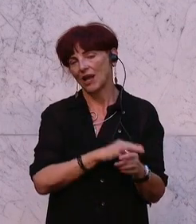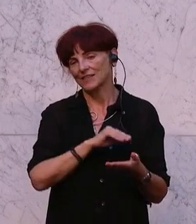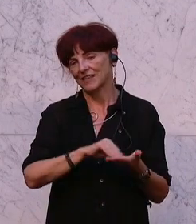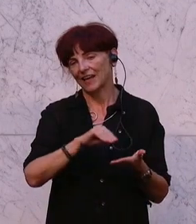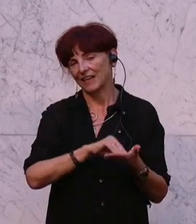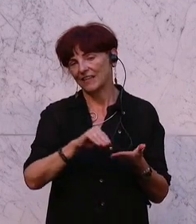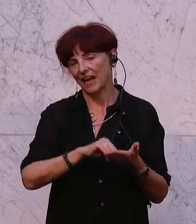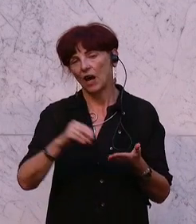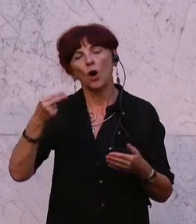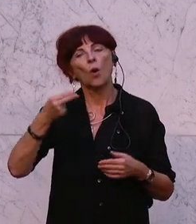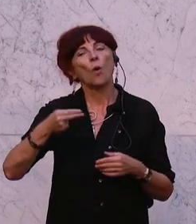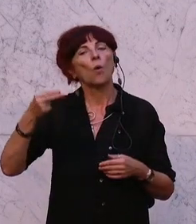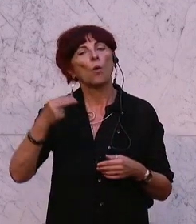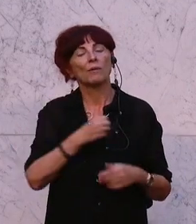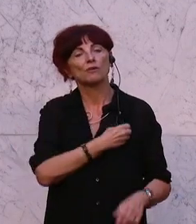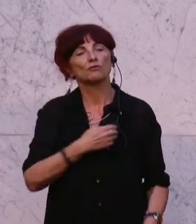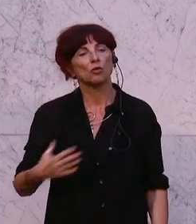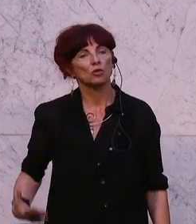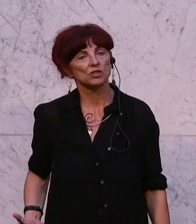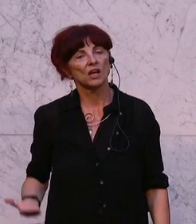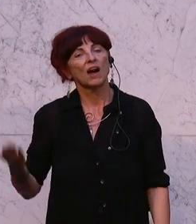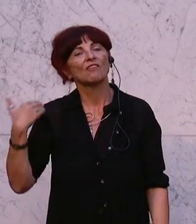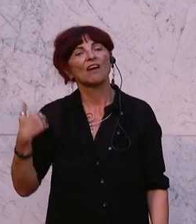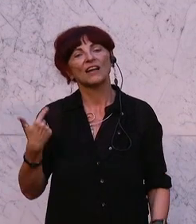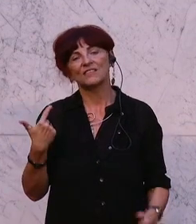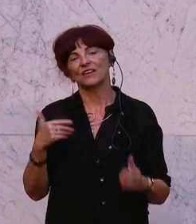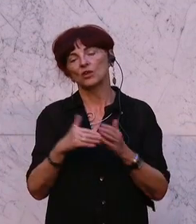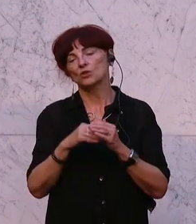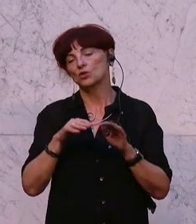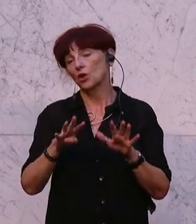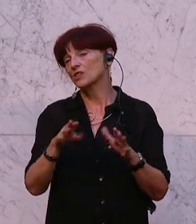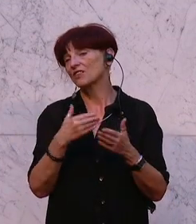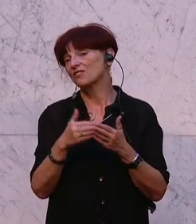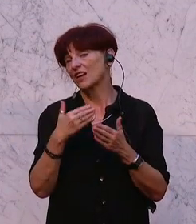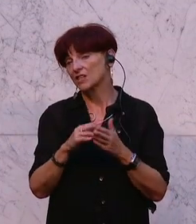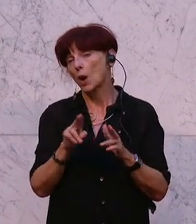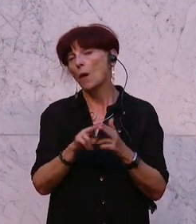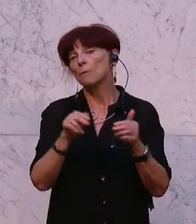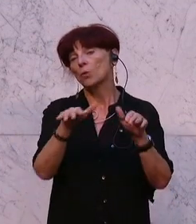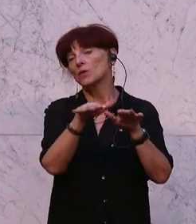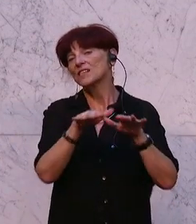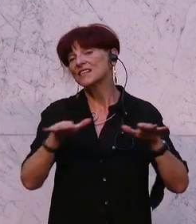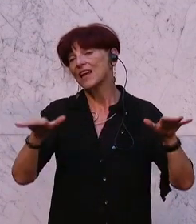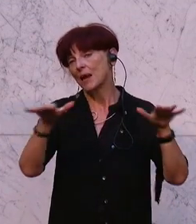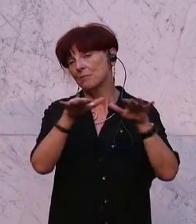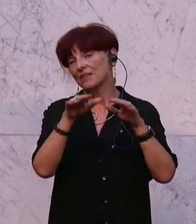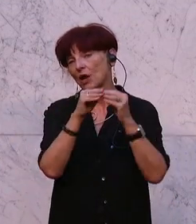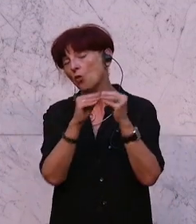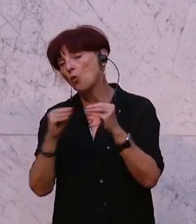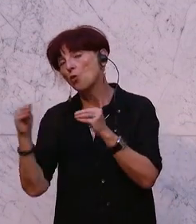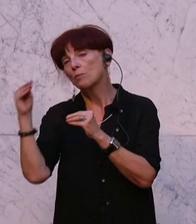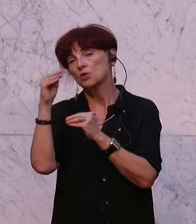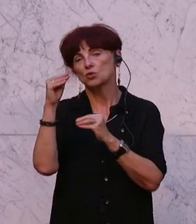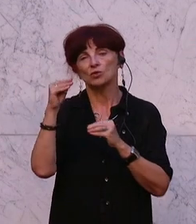Staatsfinanz-Saldo 2019 ausgemacht? Wir haben auf Bundesebene erstmalig seit Jahrzehnten einen Überschuss von 1